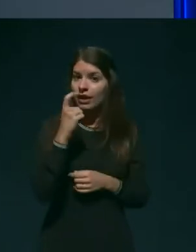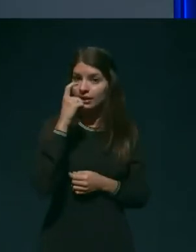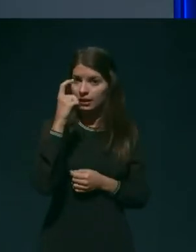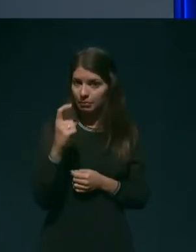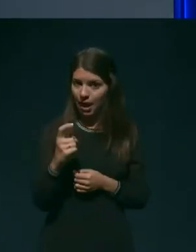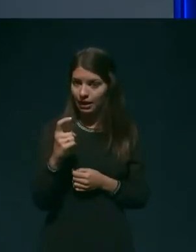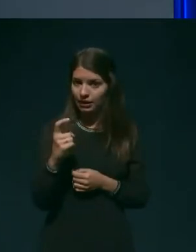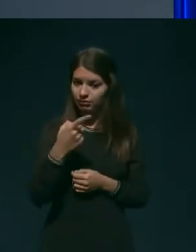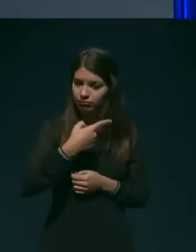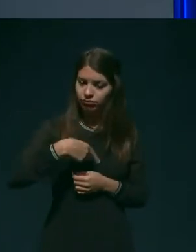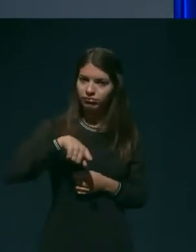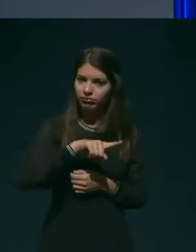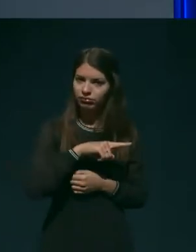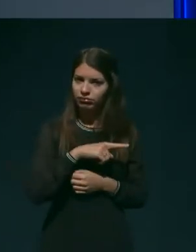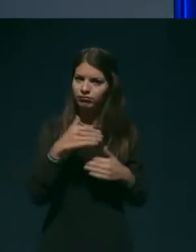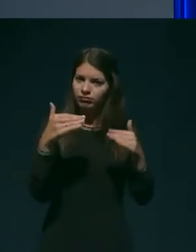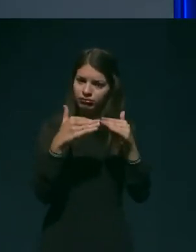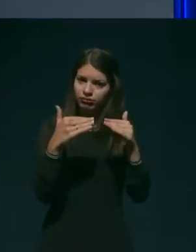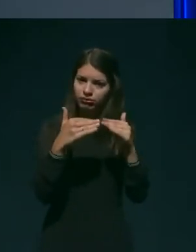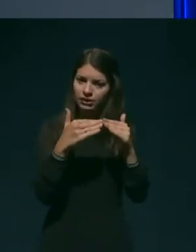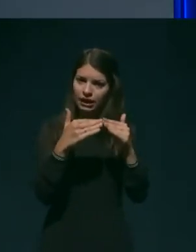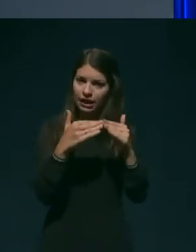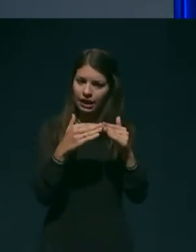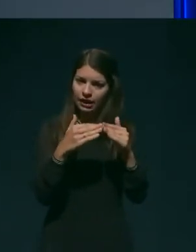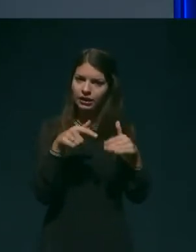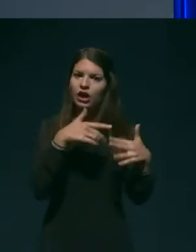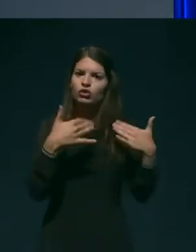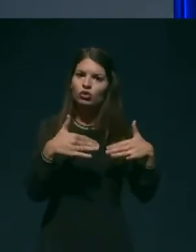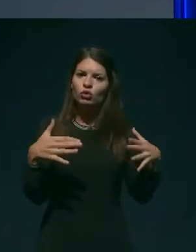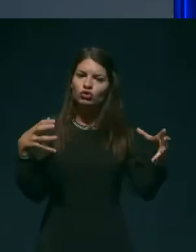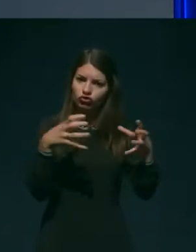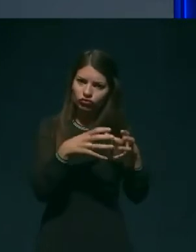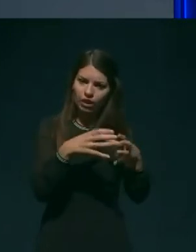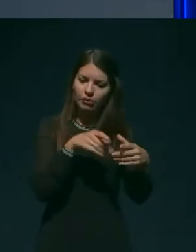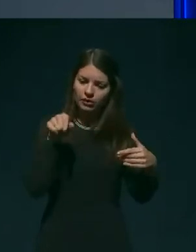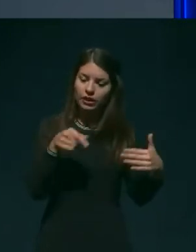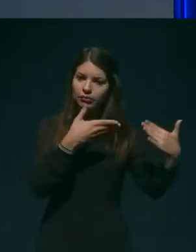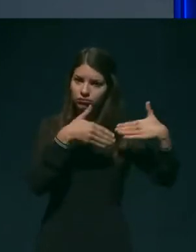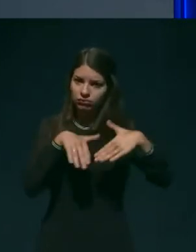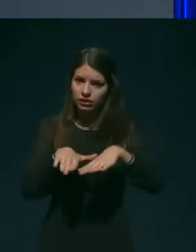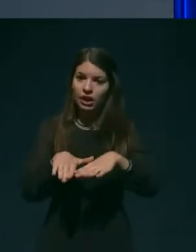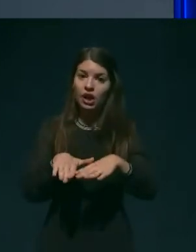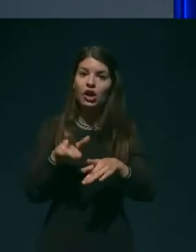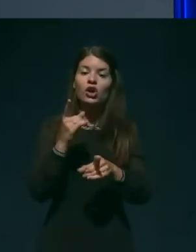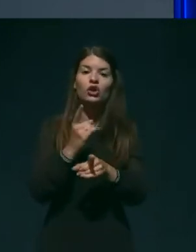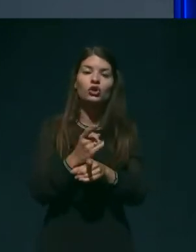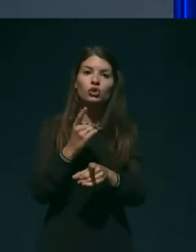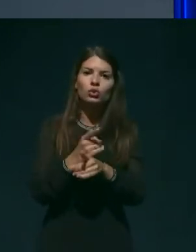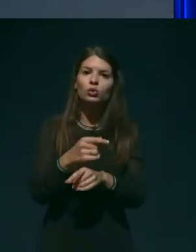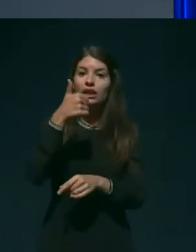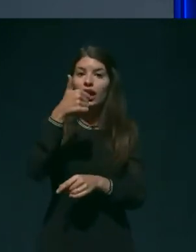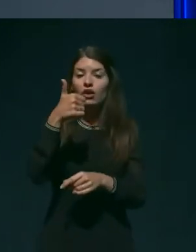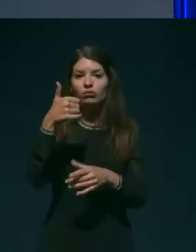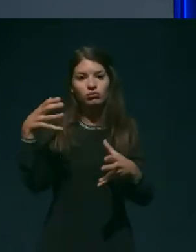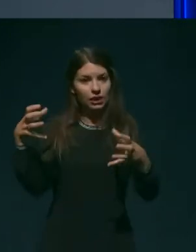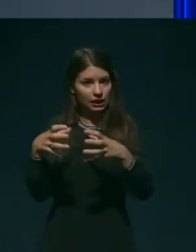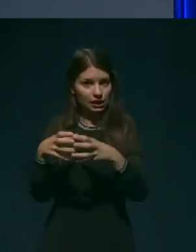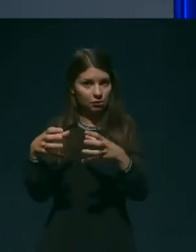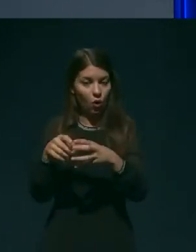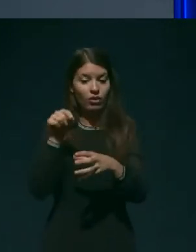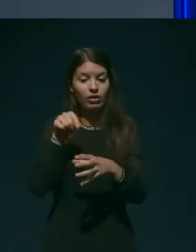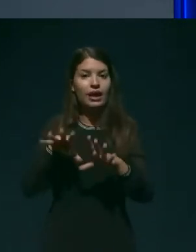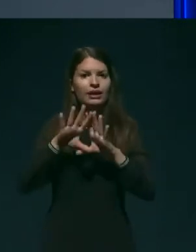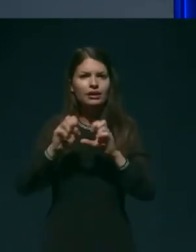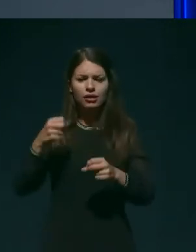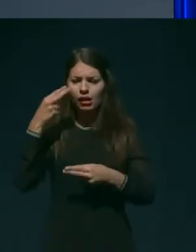po sklepu kriznega štaba bolnišnice celje tja napotili tudi konziljarno ekipo, ki je opravila